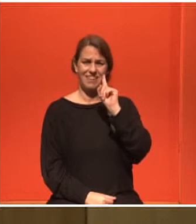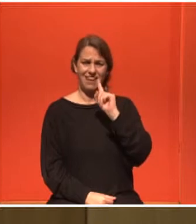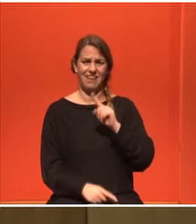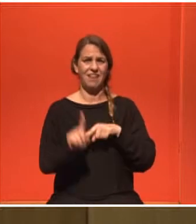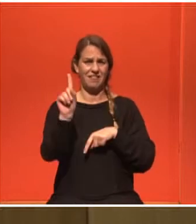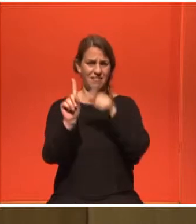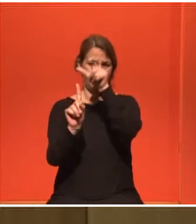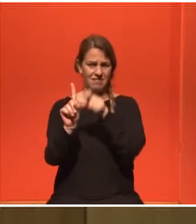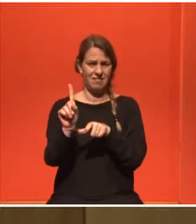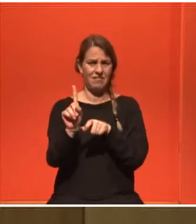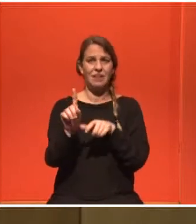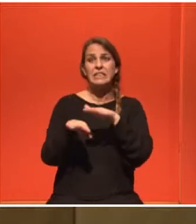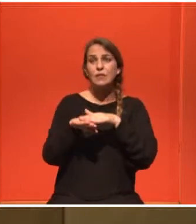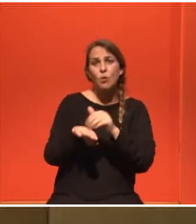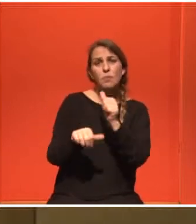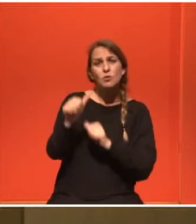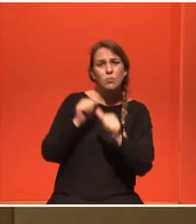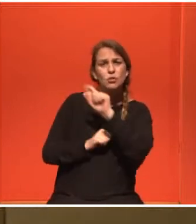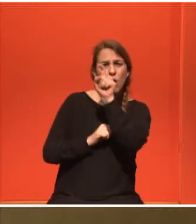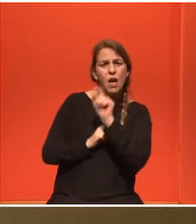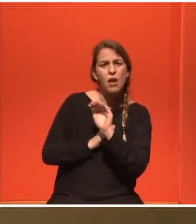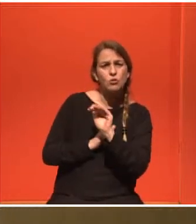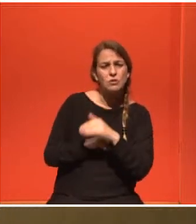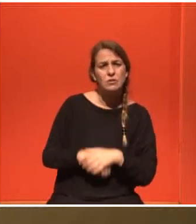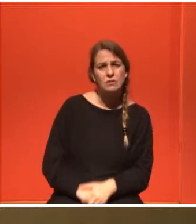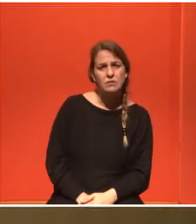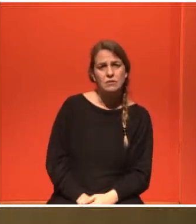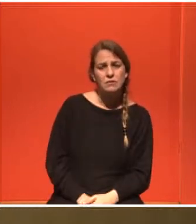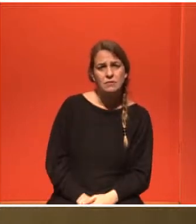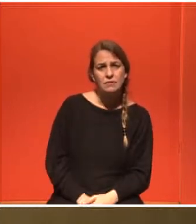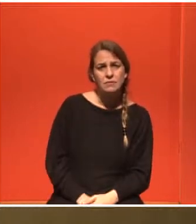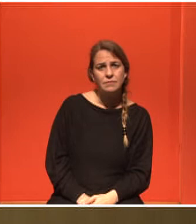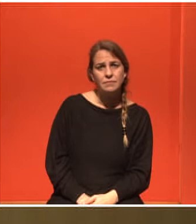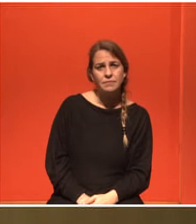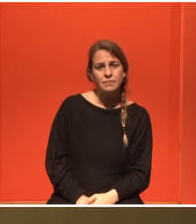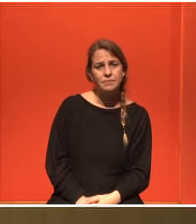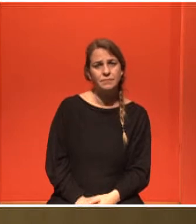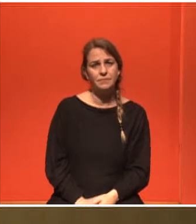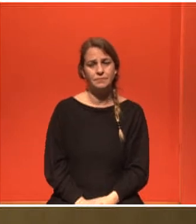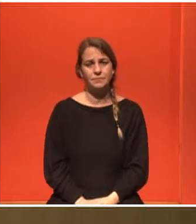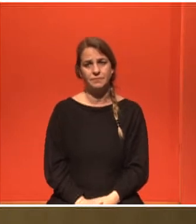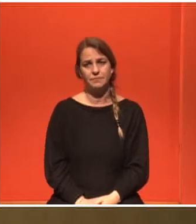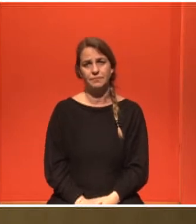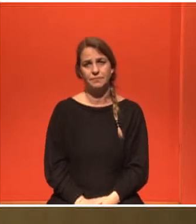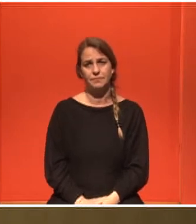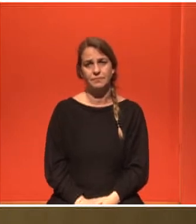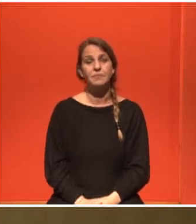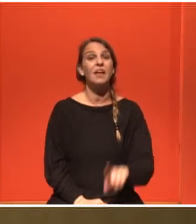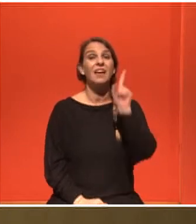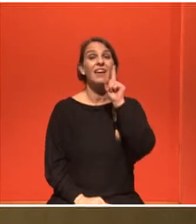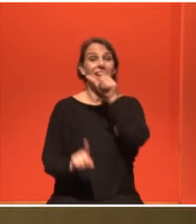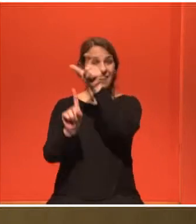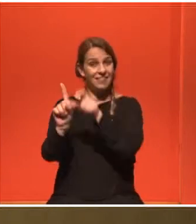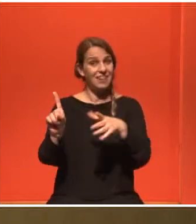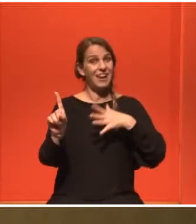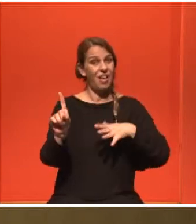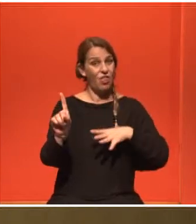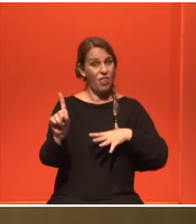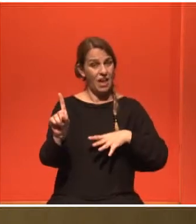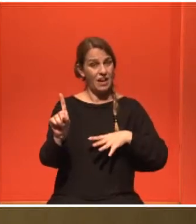κάνει